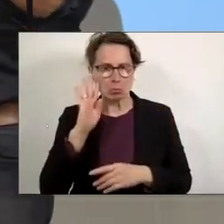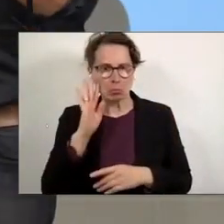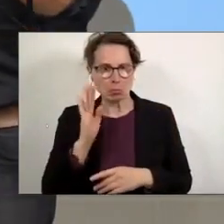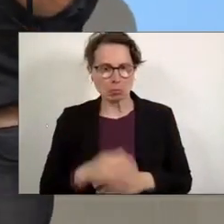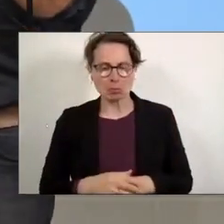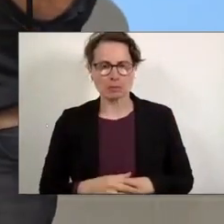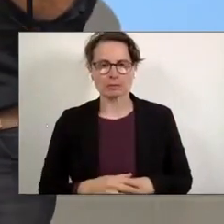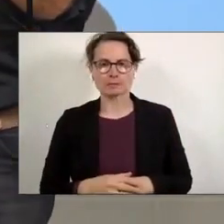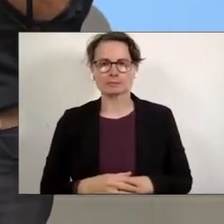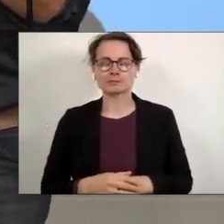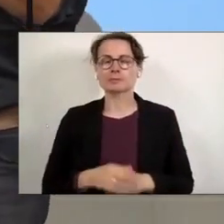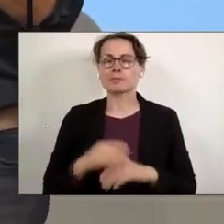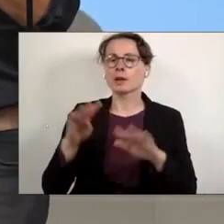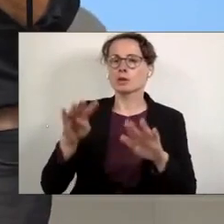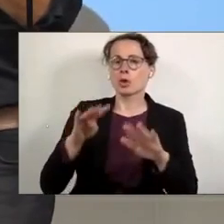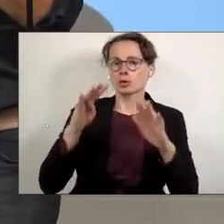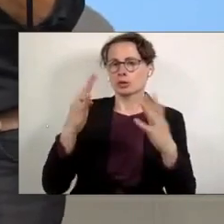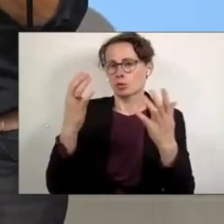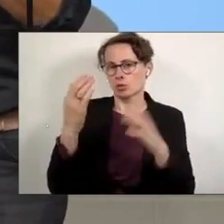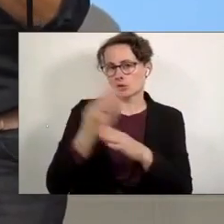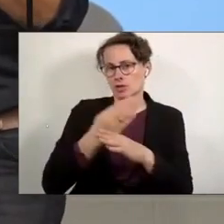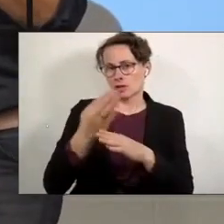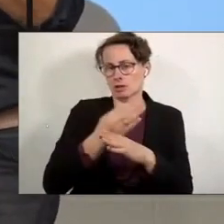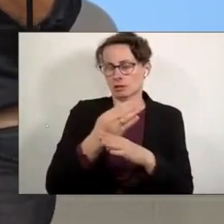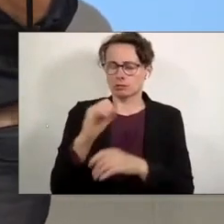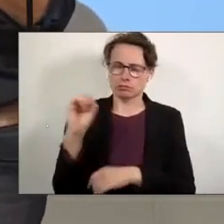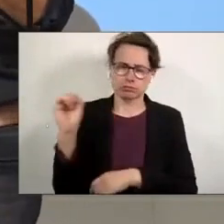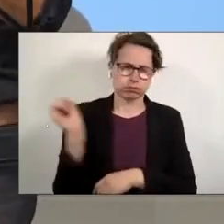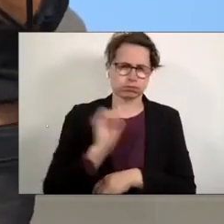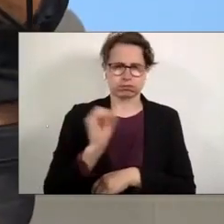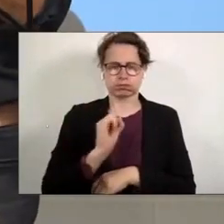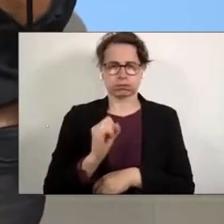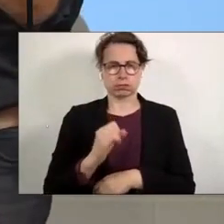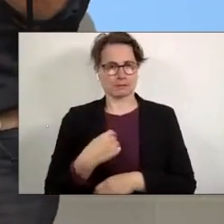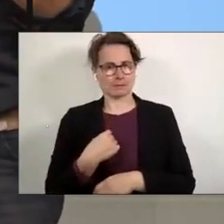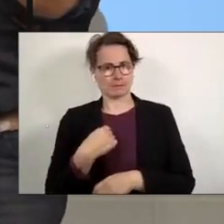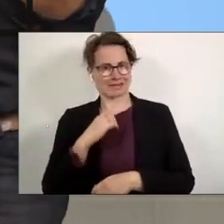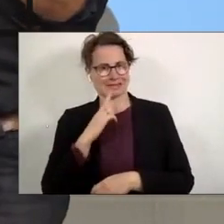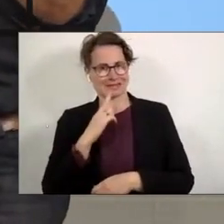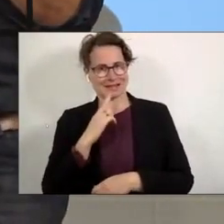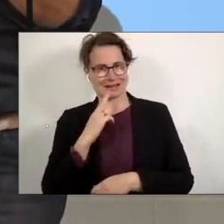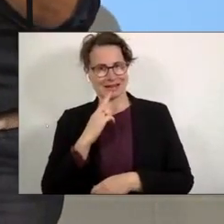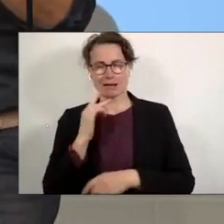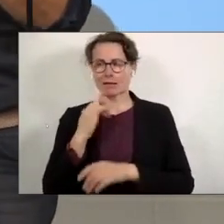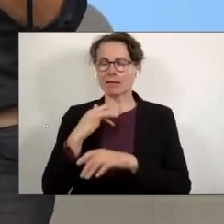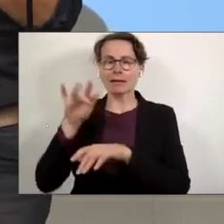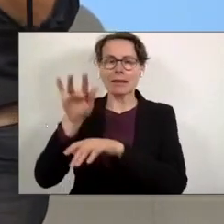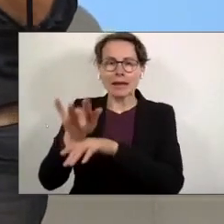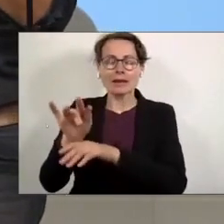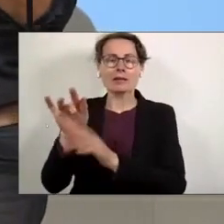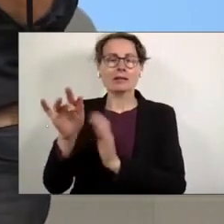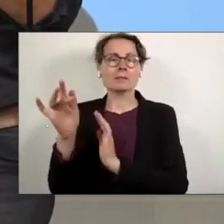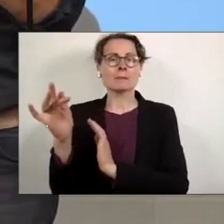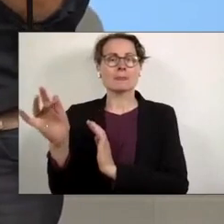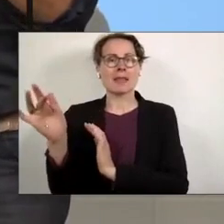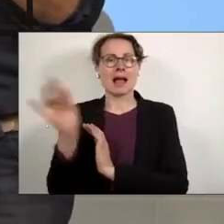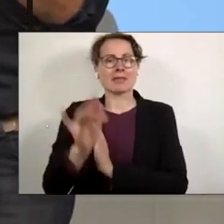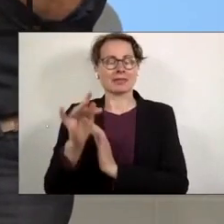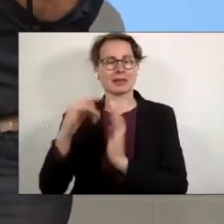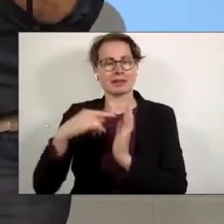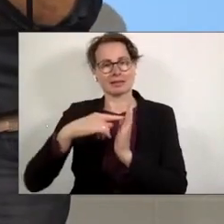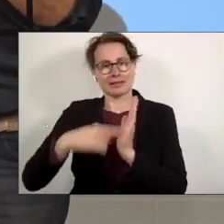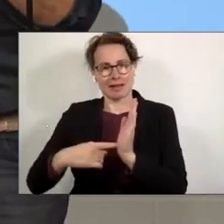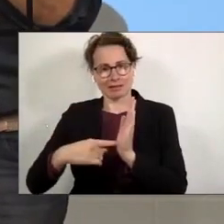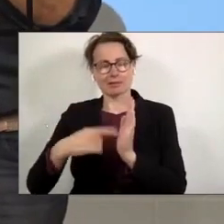Die 1990er Jahre waren heftig. Während ich mich in der DDR, vor allem in der Schule, gegen antiziganistische Angriffe wehren musste, schwappte die rechte